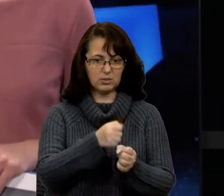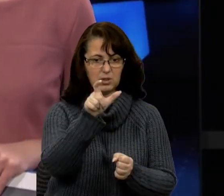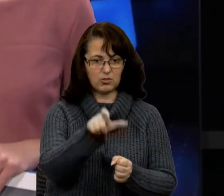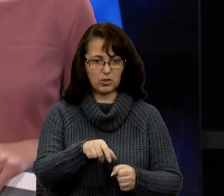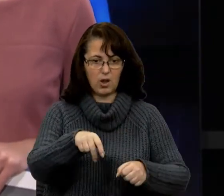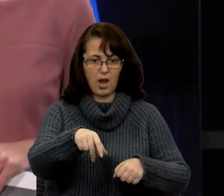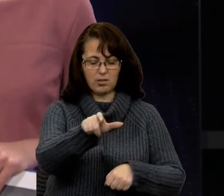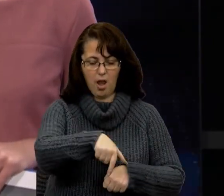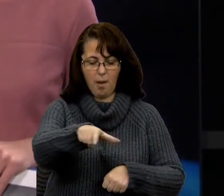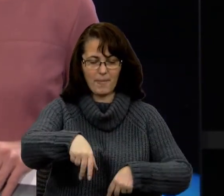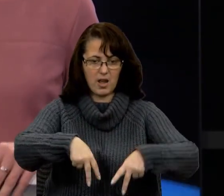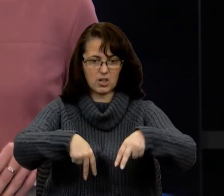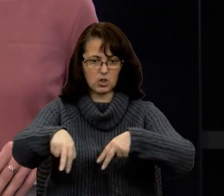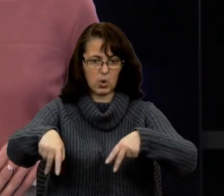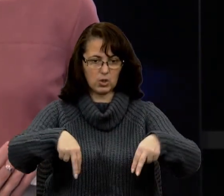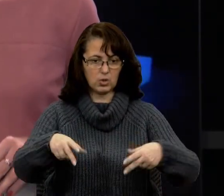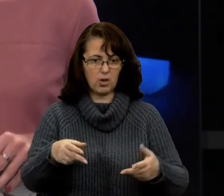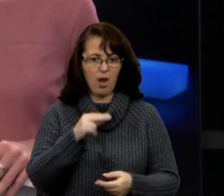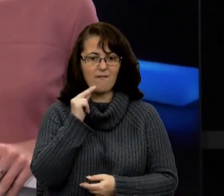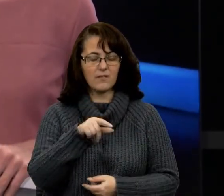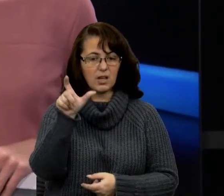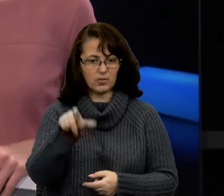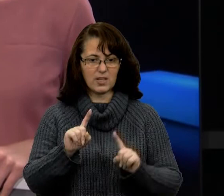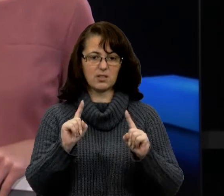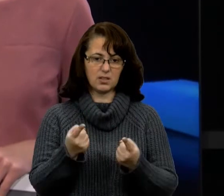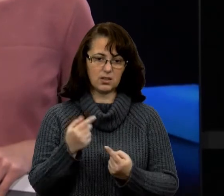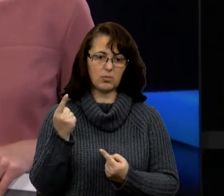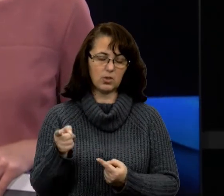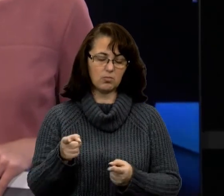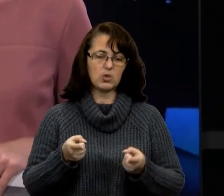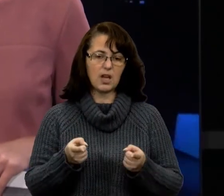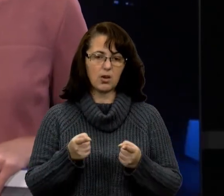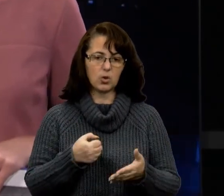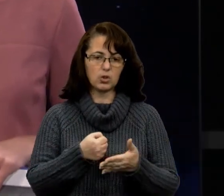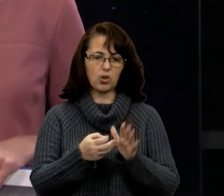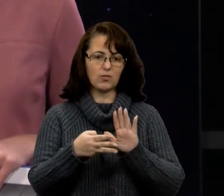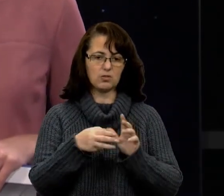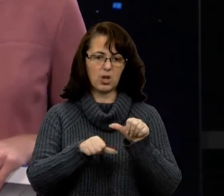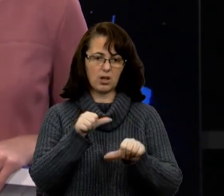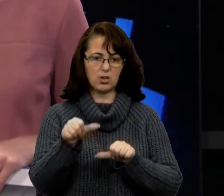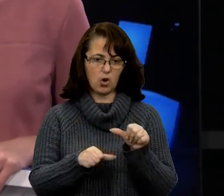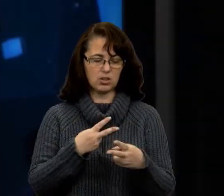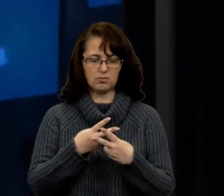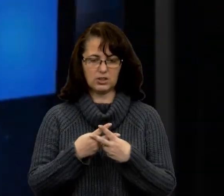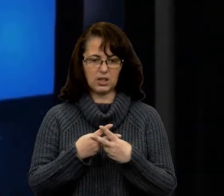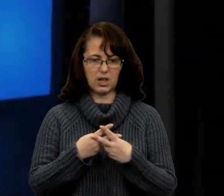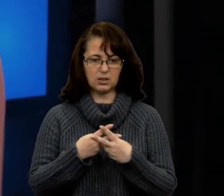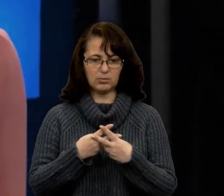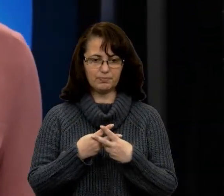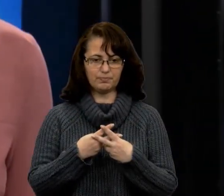пішохідному переході. Винуватця вже затримали, йому загрожує до восьми років за ґратами.